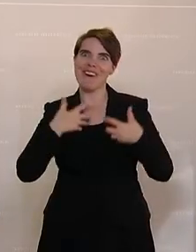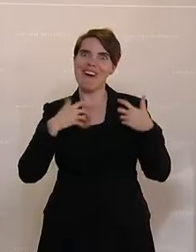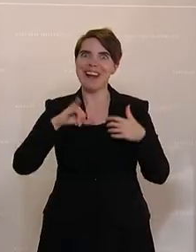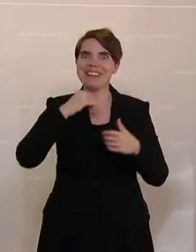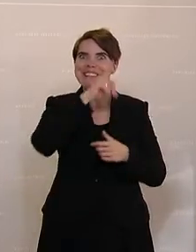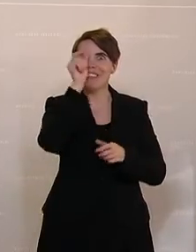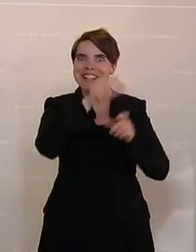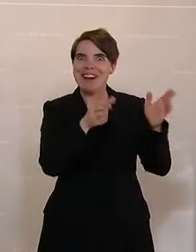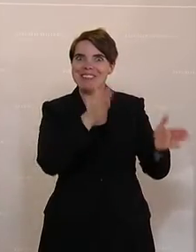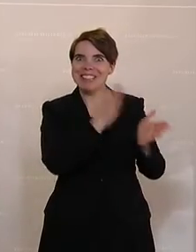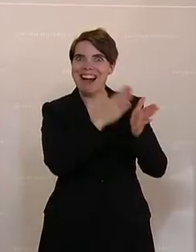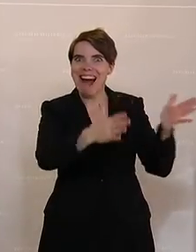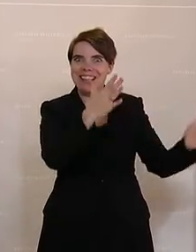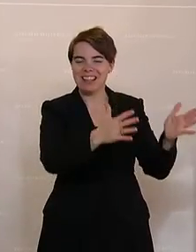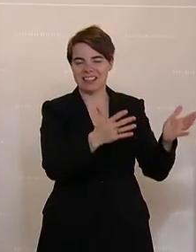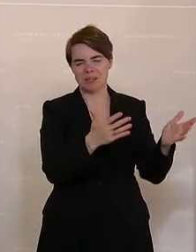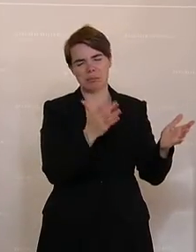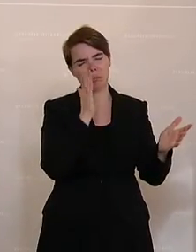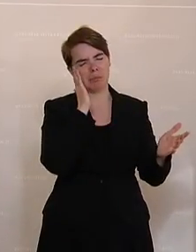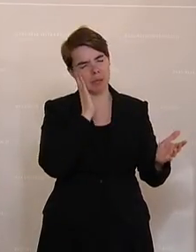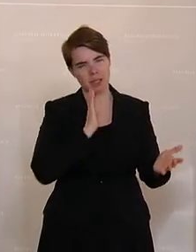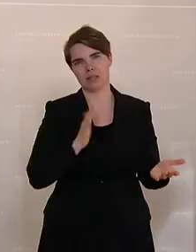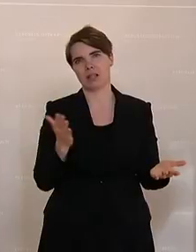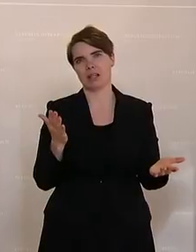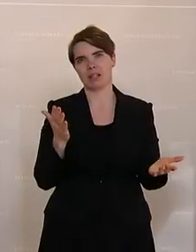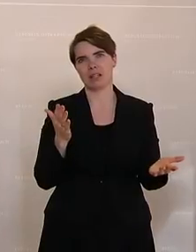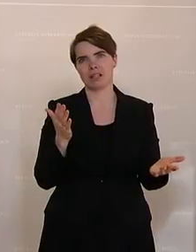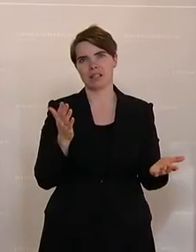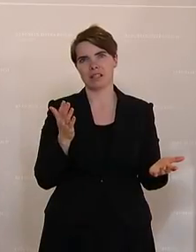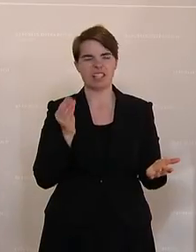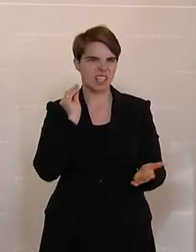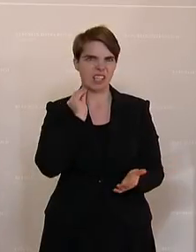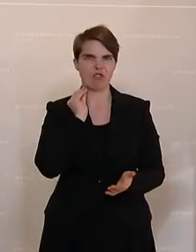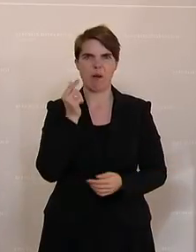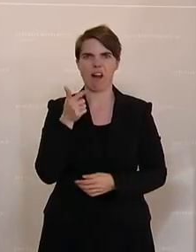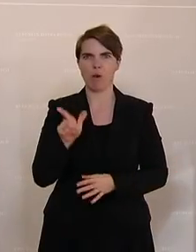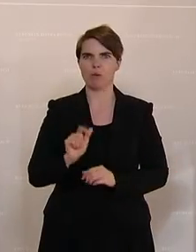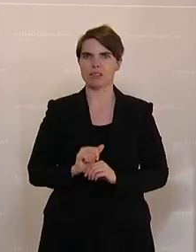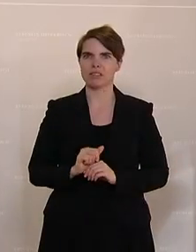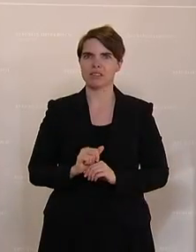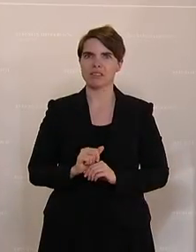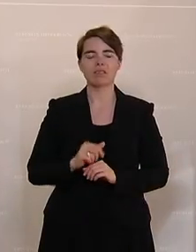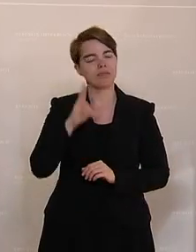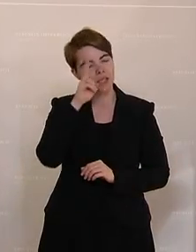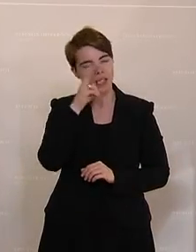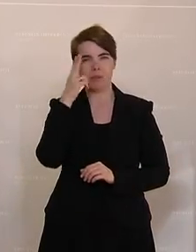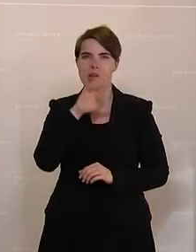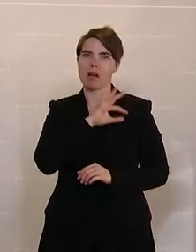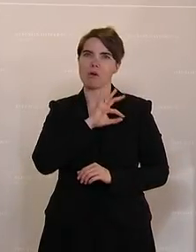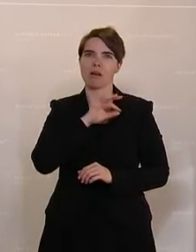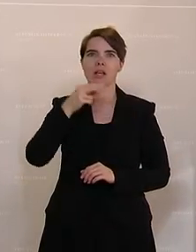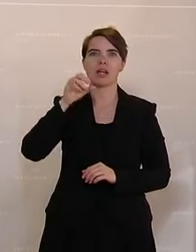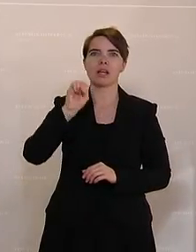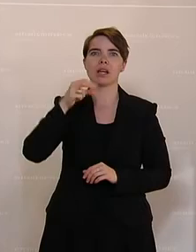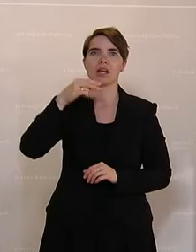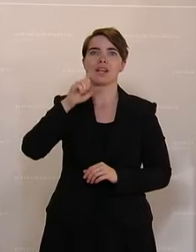irgendwie Schaden zuzuteilen. Das ist wirklich geschmacklos und, lieber Kollege Schetti, Würde ist mehr als